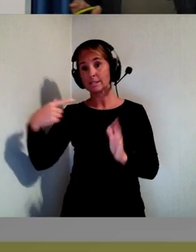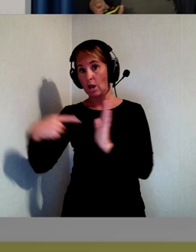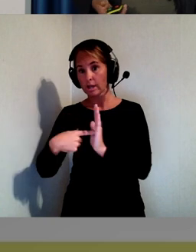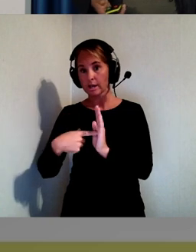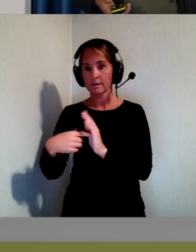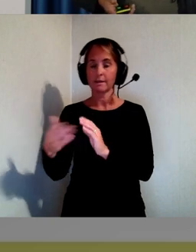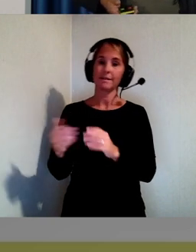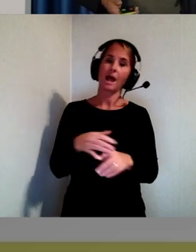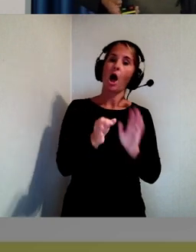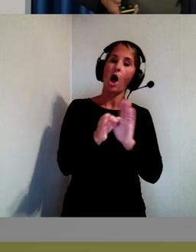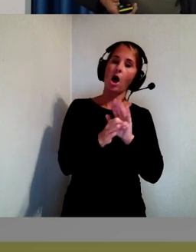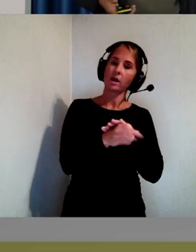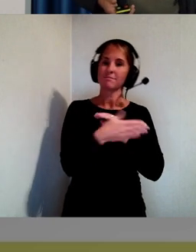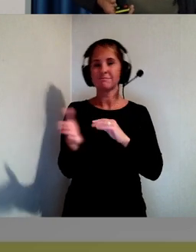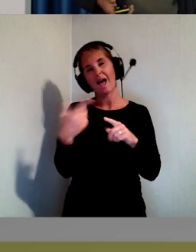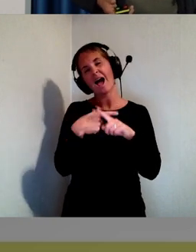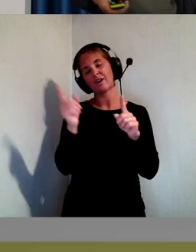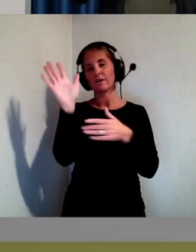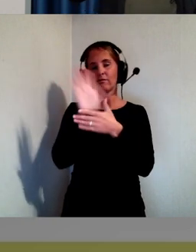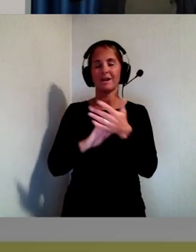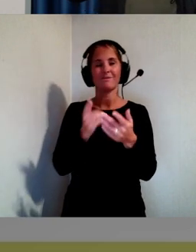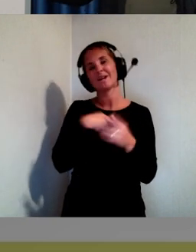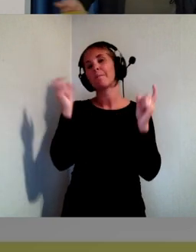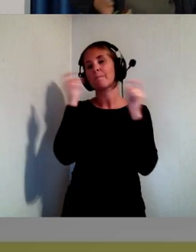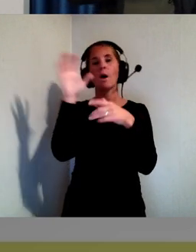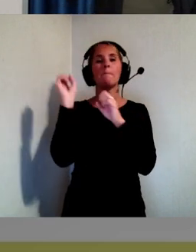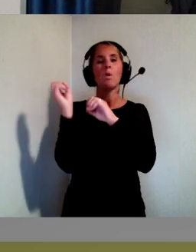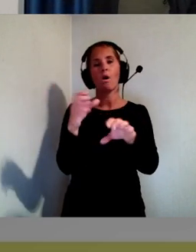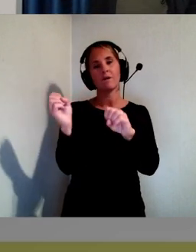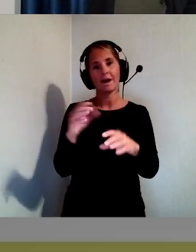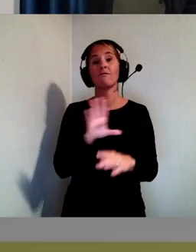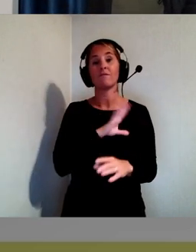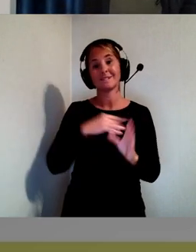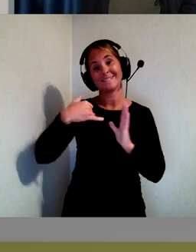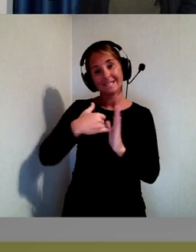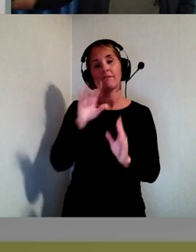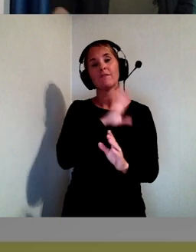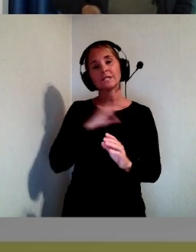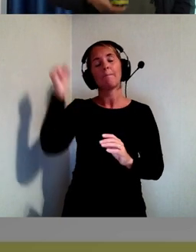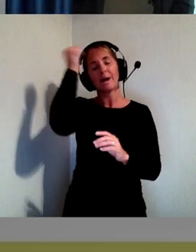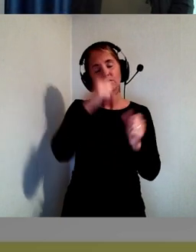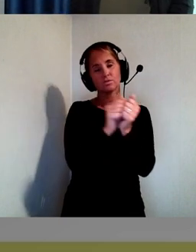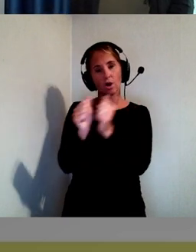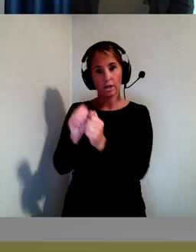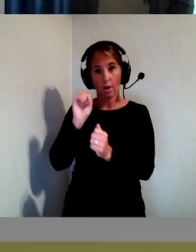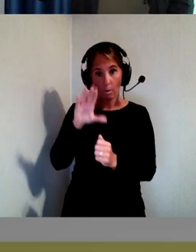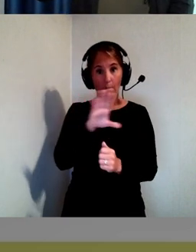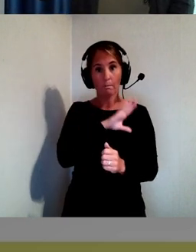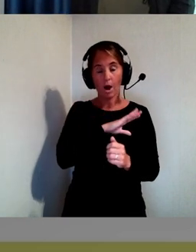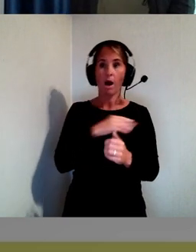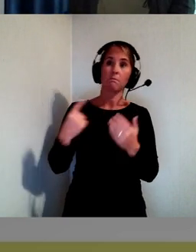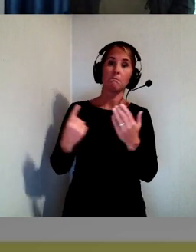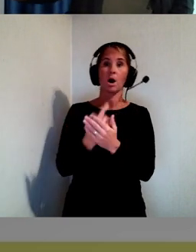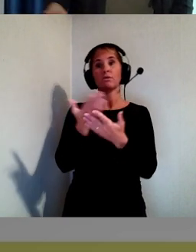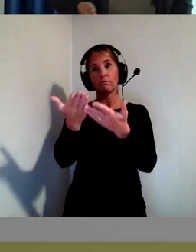annorlunda färgad för det är inte så mycket som vi kan göra åt det egentligen. Men där finns massor med sådana här saker som att har man tillgång till bredband?